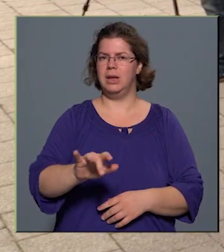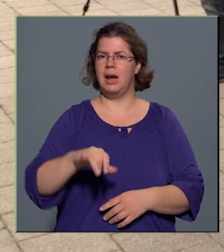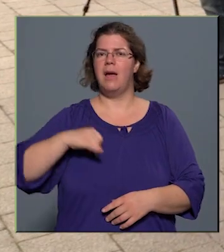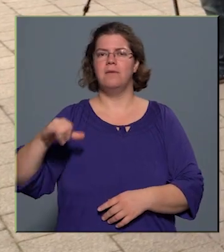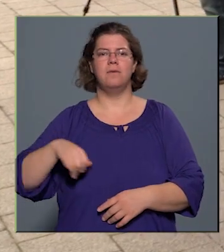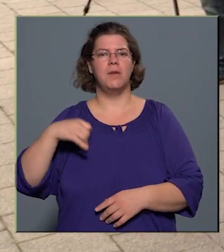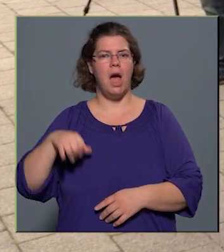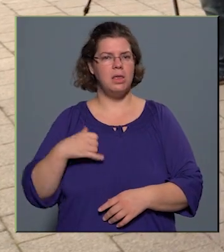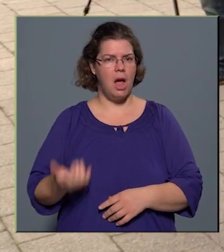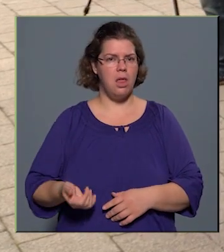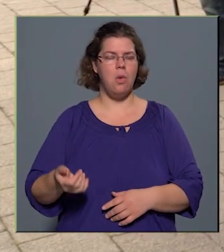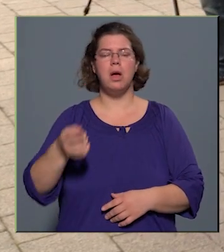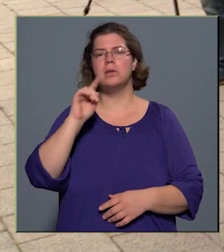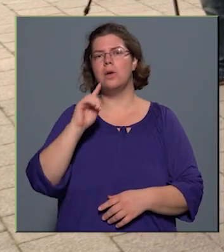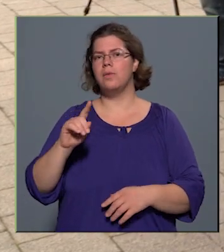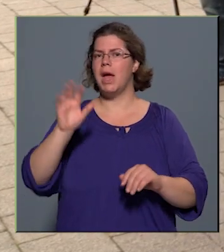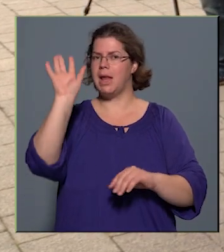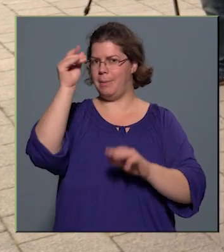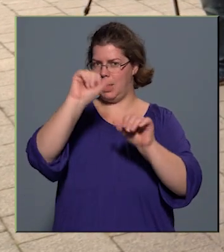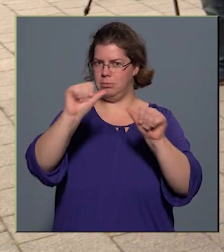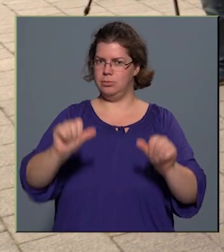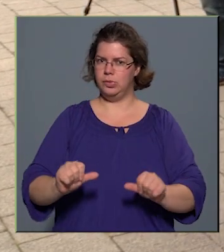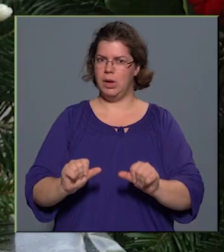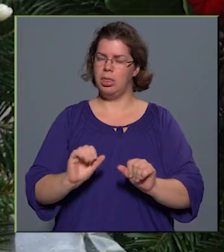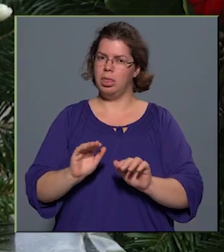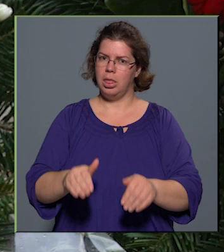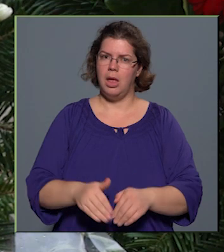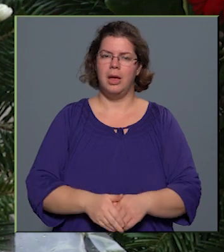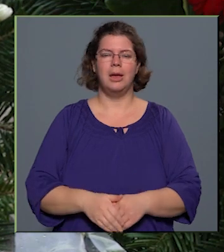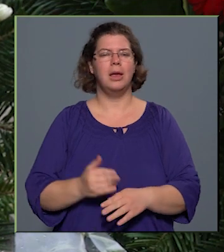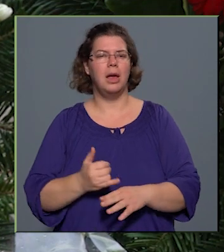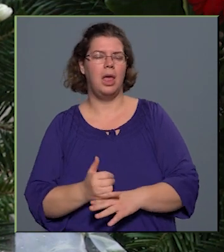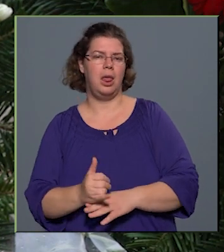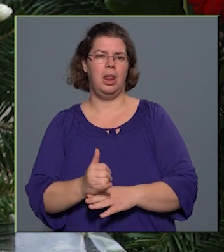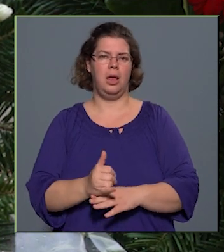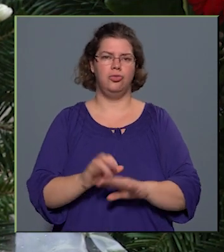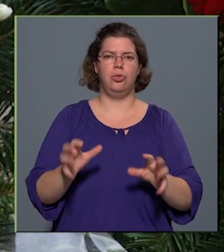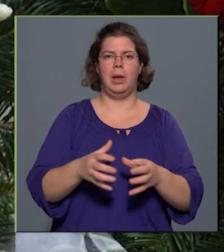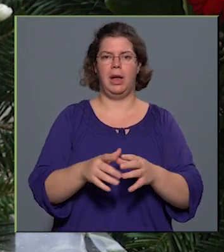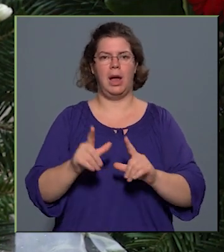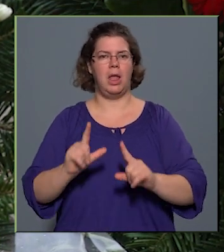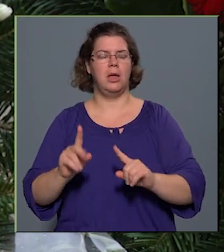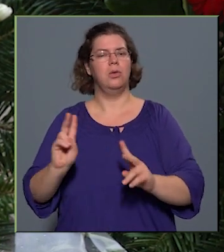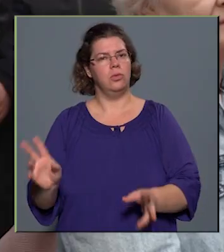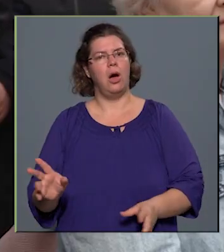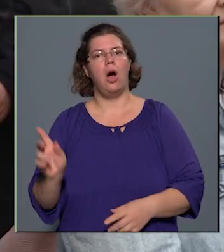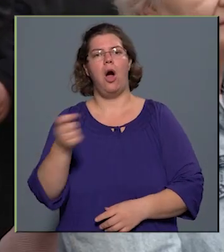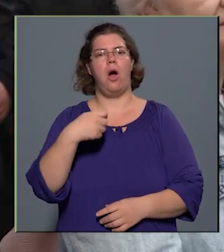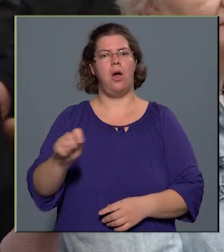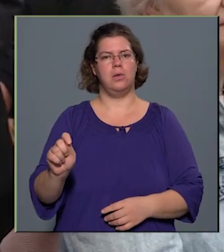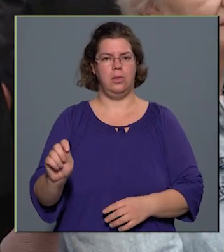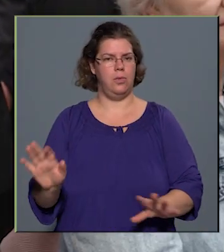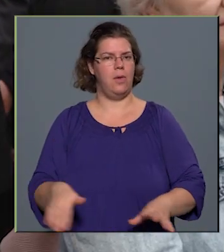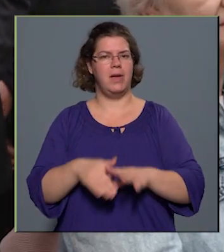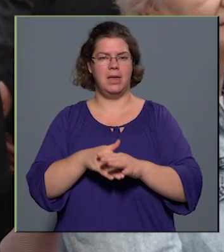a szovjet emlékművet, az alkán és az éles kanyarnál lövegek állnak, hogy fölvegyék a harcot a szovjet egységekkel.